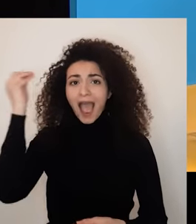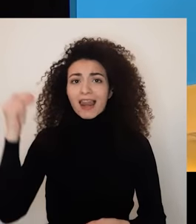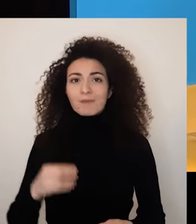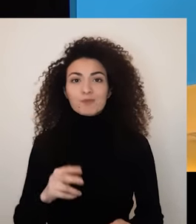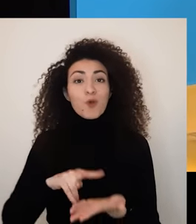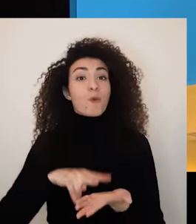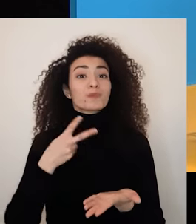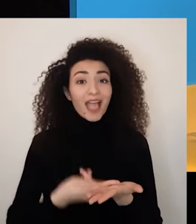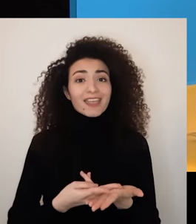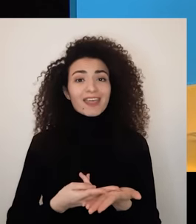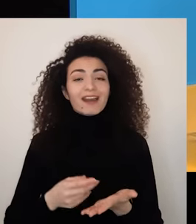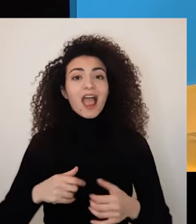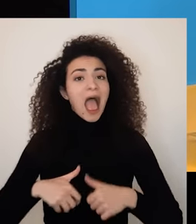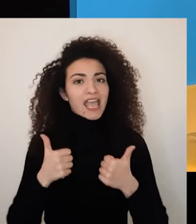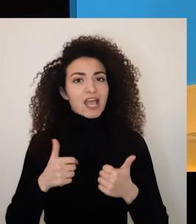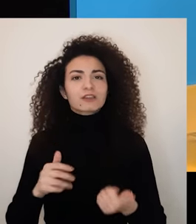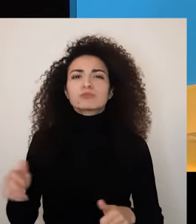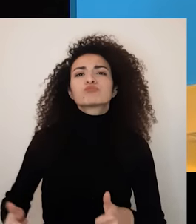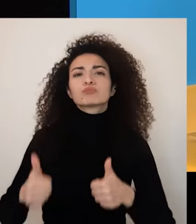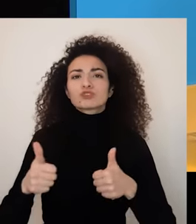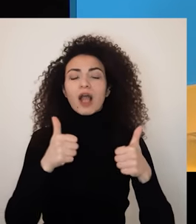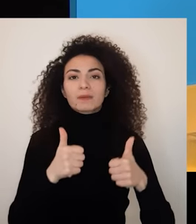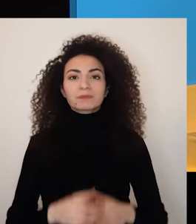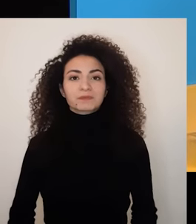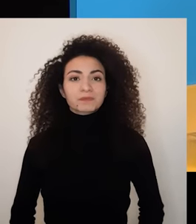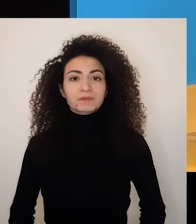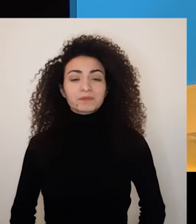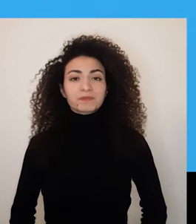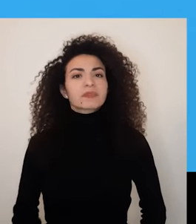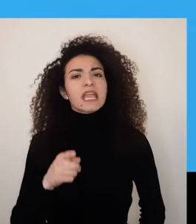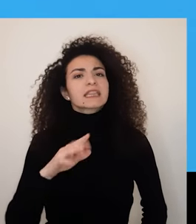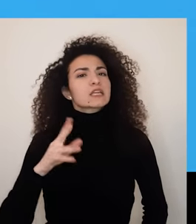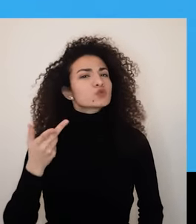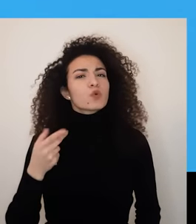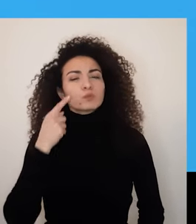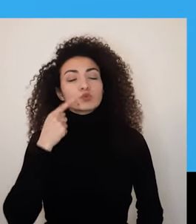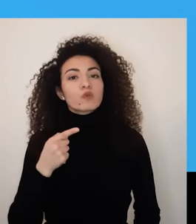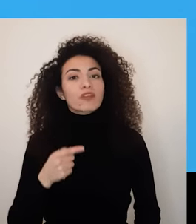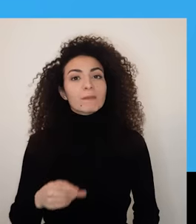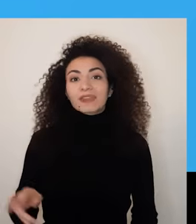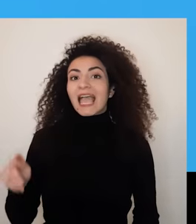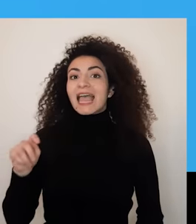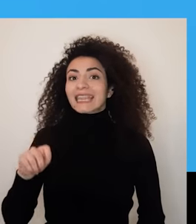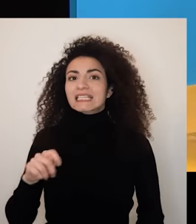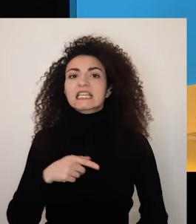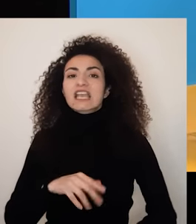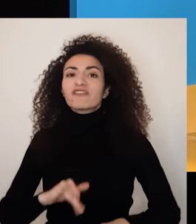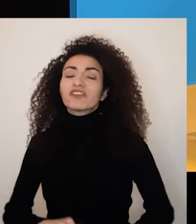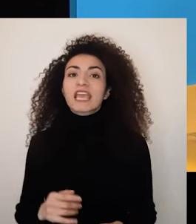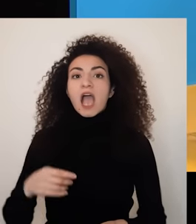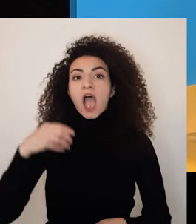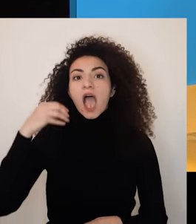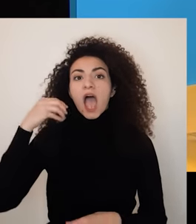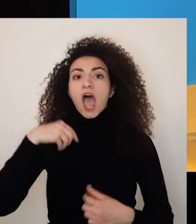ممكن أنه يشق طريقه بالحياة ويعمل تغيير ويكون ناجح بالإضافة لحبها للجمال شو